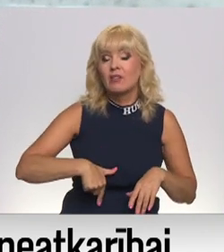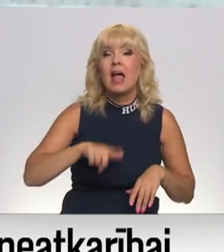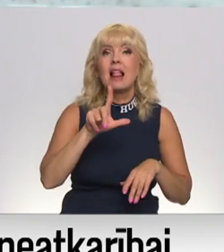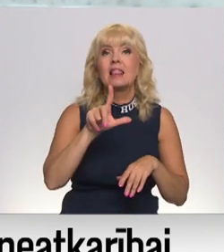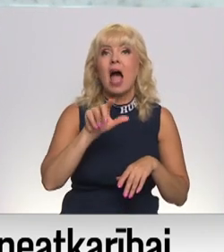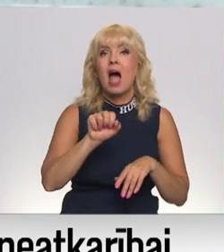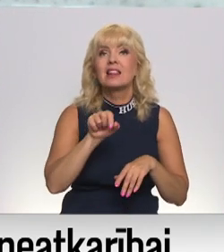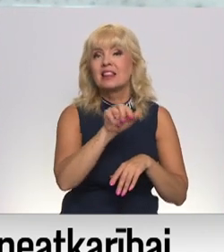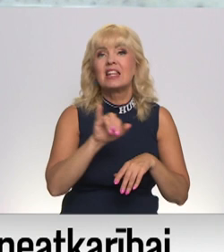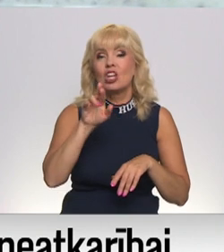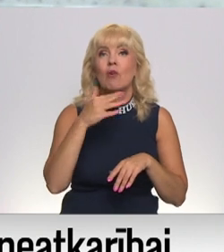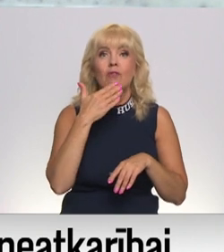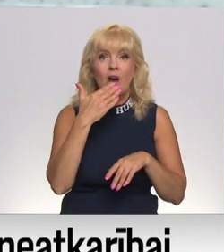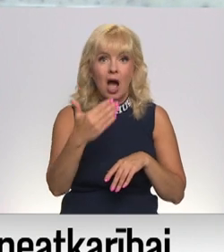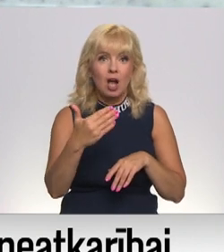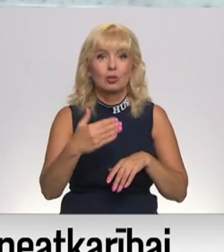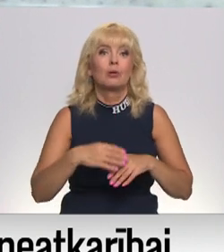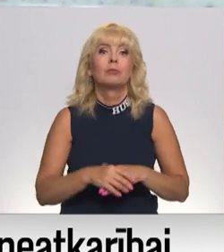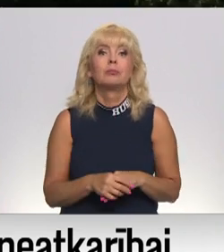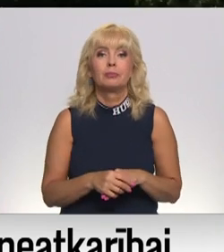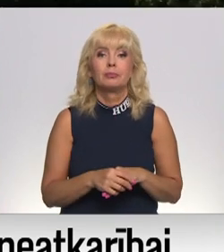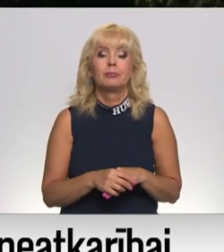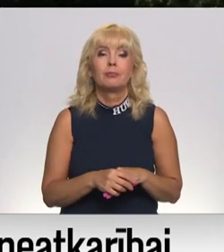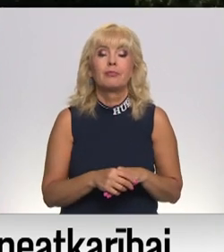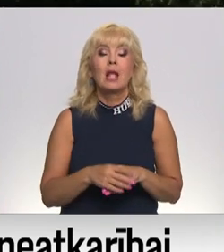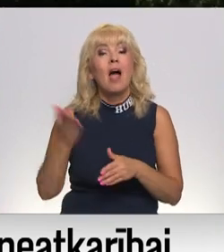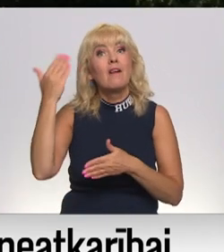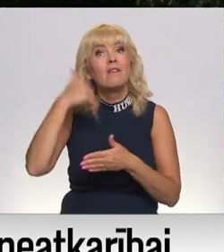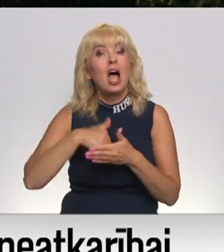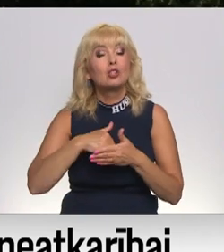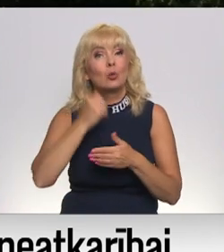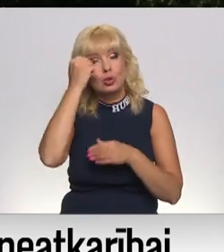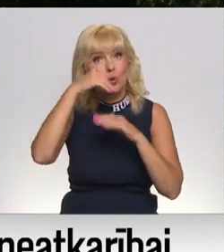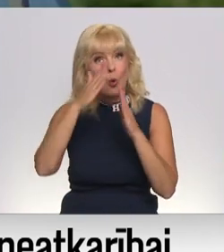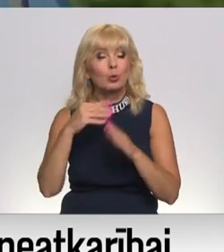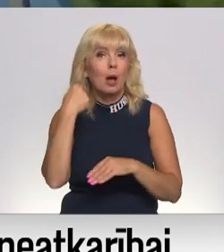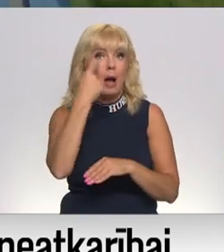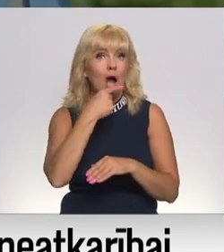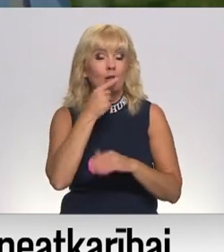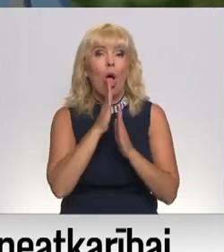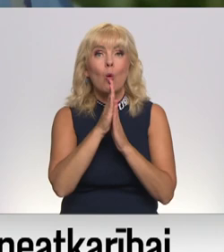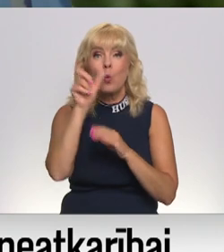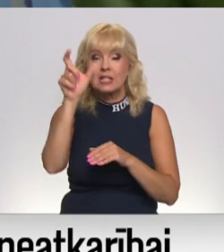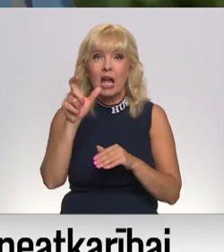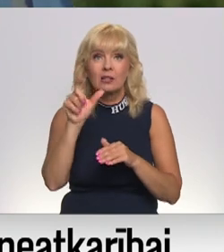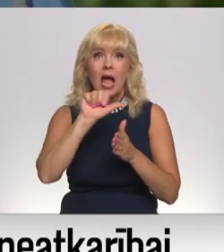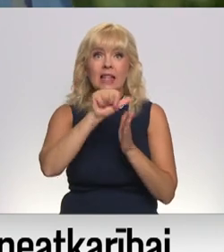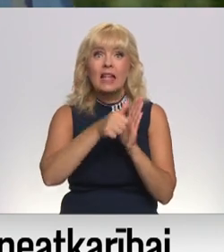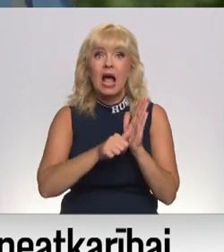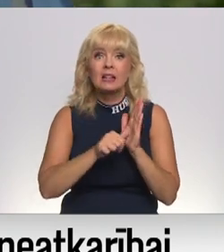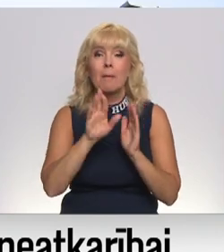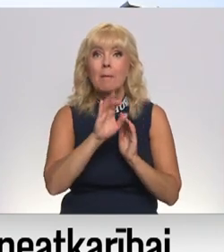voloda, Letonija independentē. Vēsturiskās skulptūras autors ir ludzāniecis tēlnieks Māras,